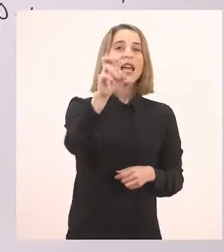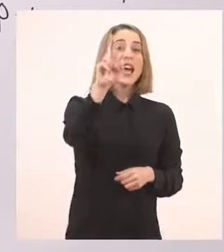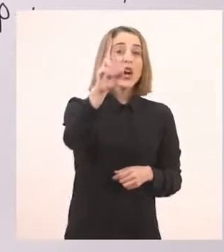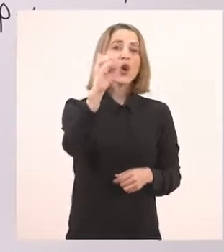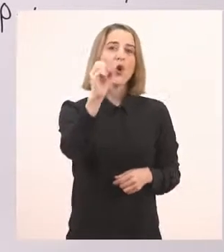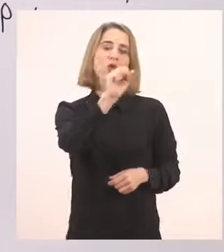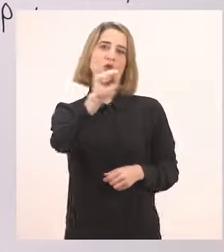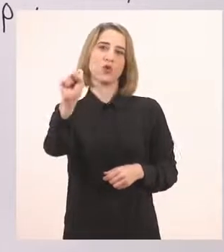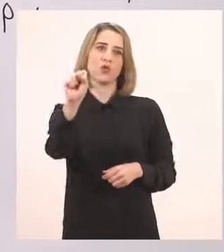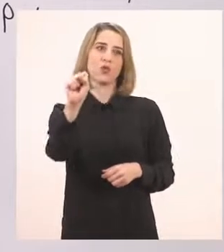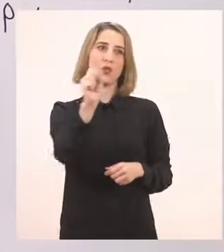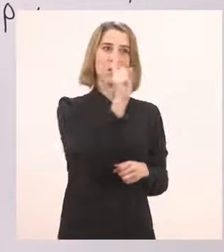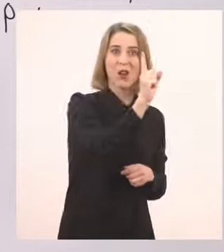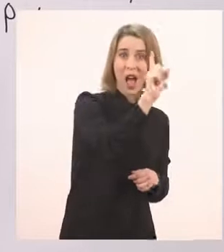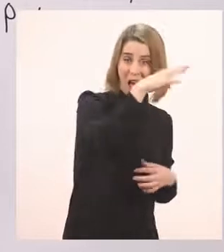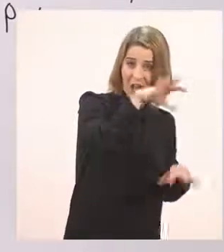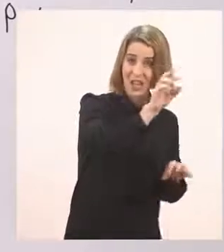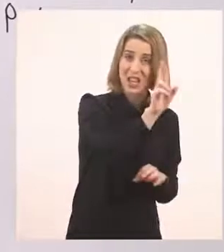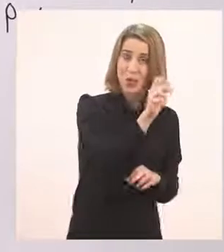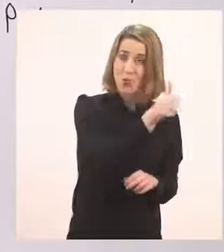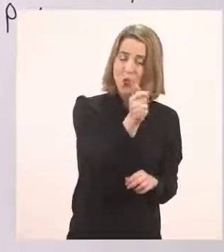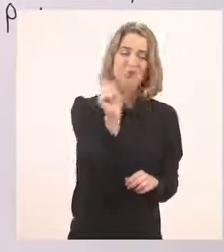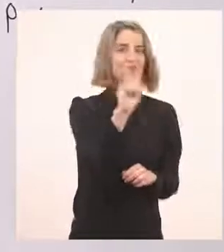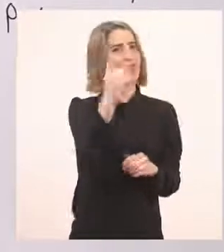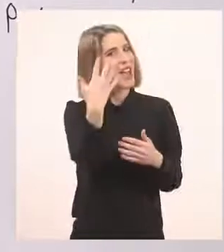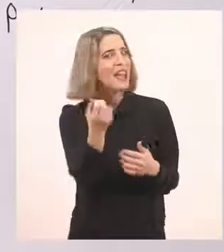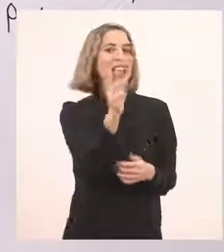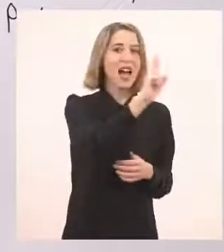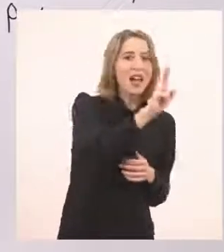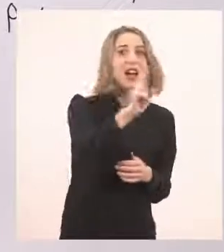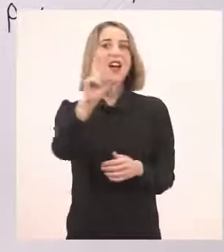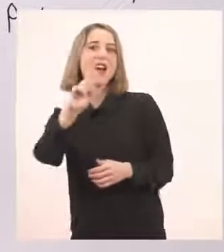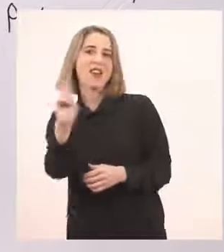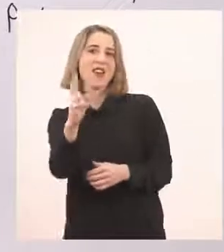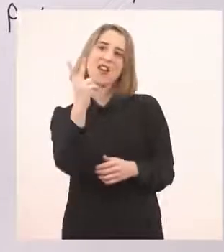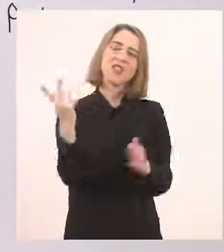Και δεν έχει μόνο ένα ρ. Έχει και στην αρχή, έχει και μέσα.